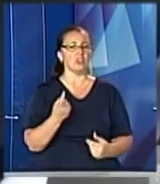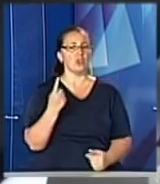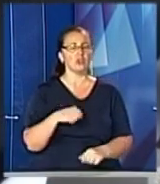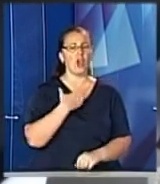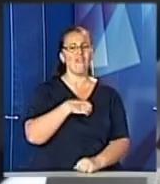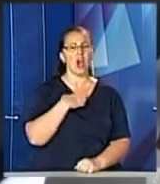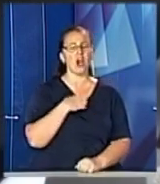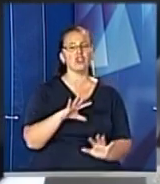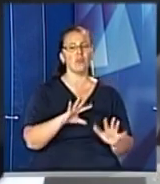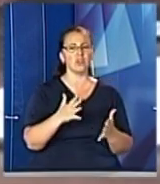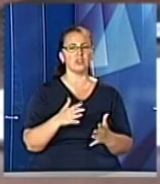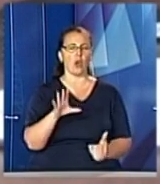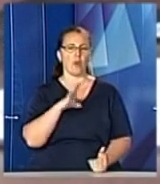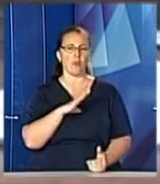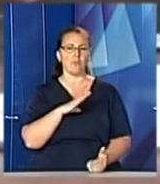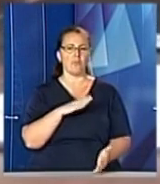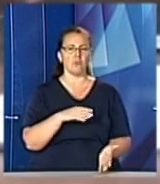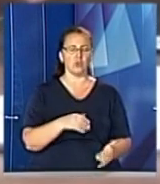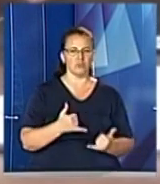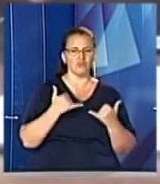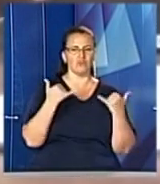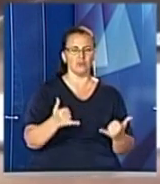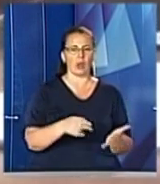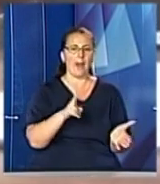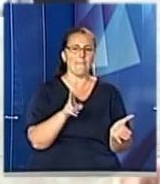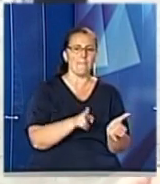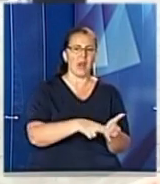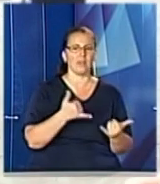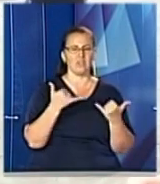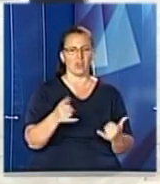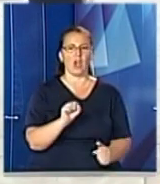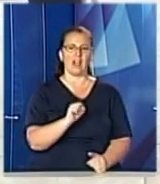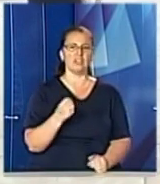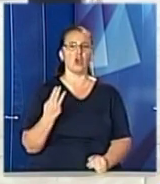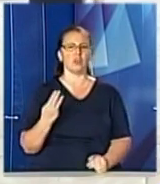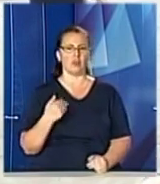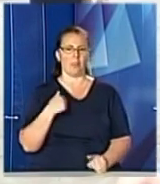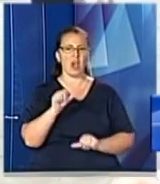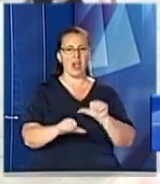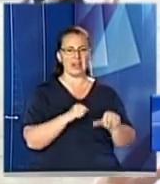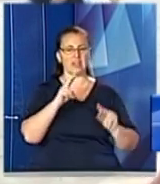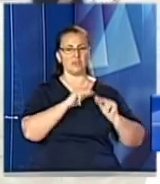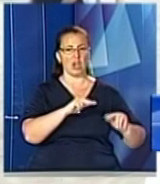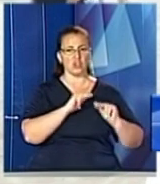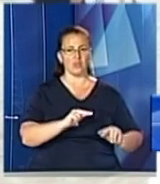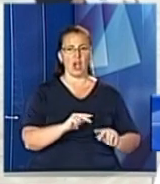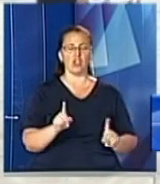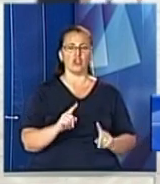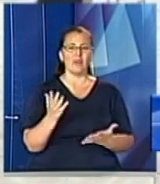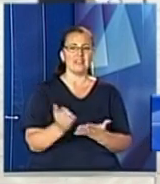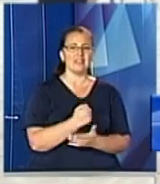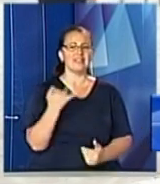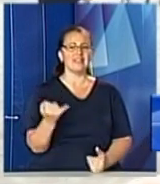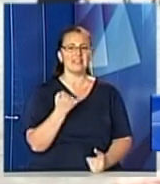подією у цей день стало погашення марки, присвяченої Андрею Шептицькому. В цьому рік працювали часу, щоб знайти